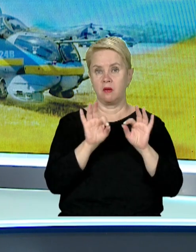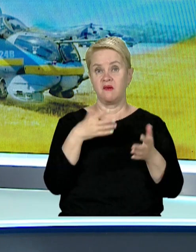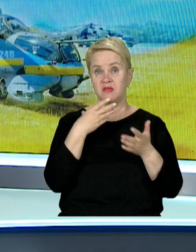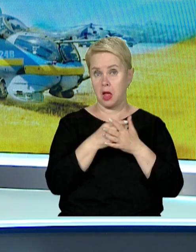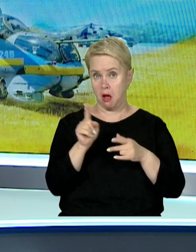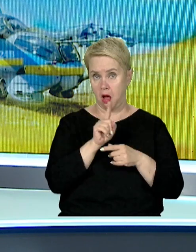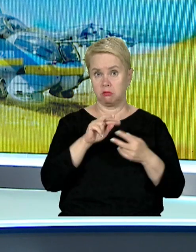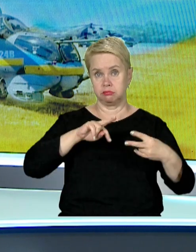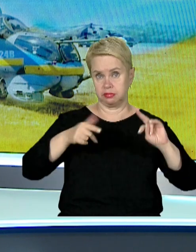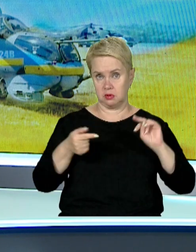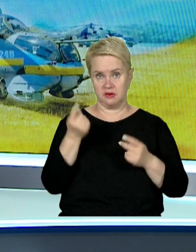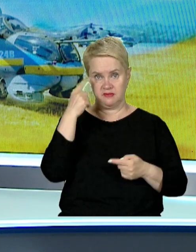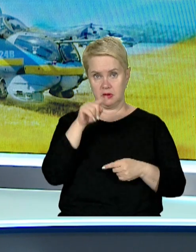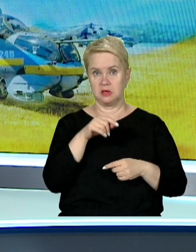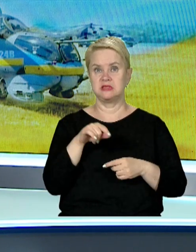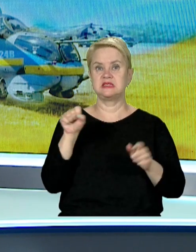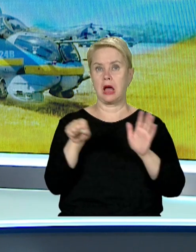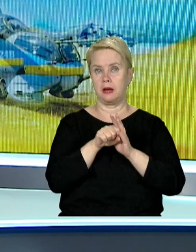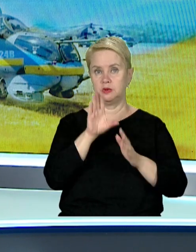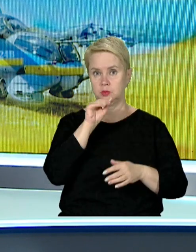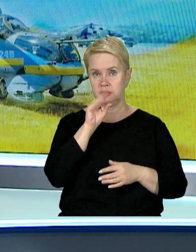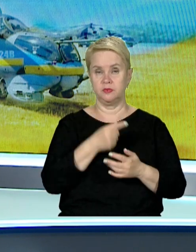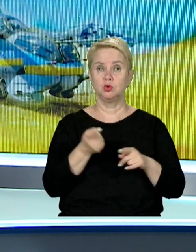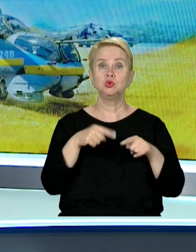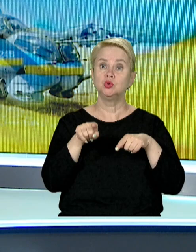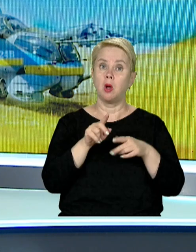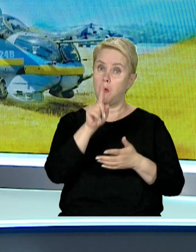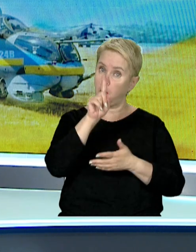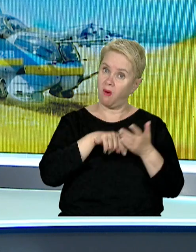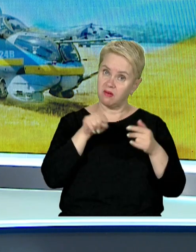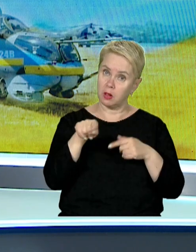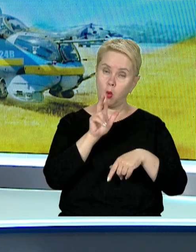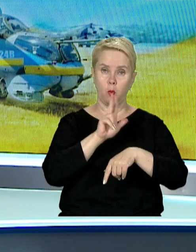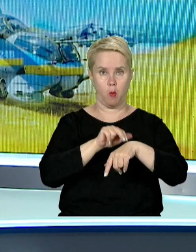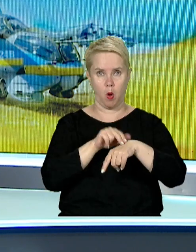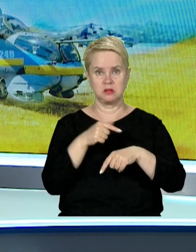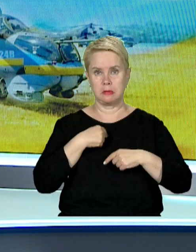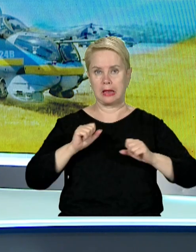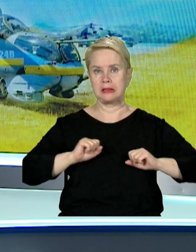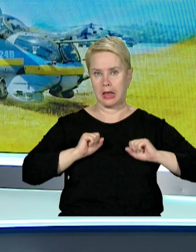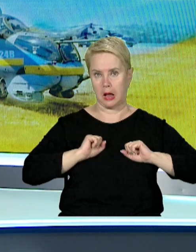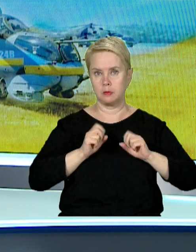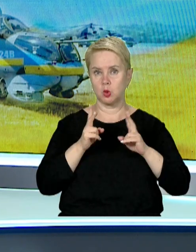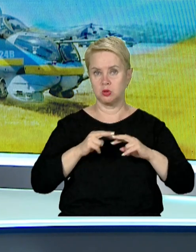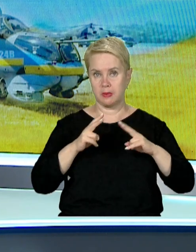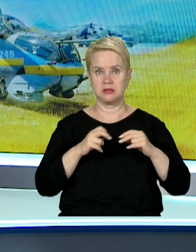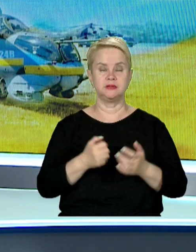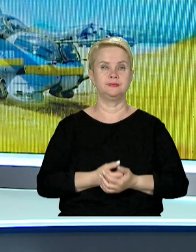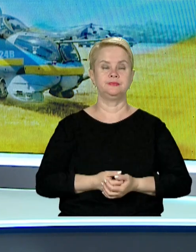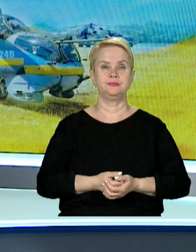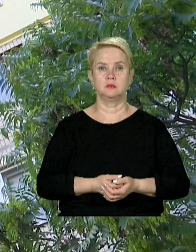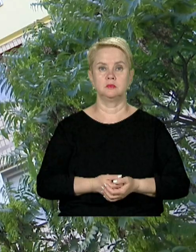власну альтернативну версію загибелі пса. Чи повірили їй у поліції, ми намагалися розібратись.